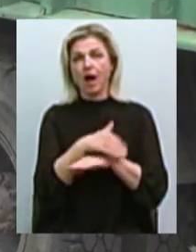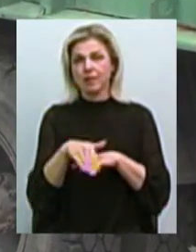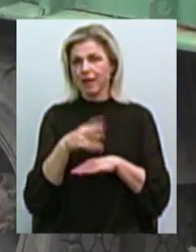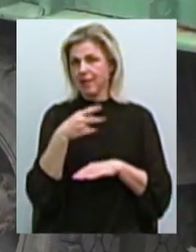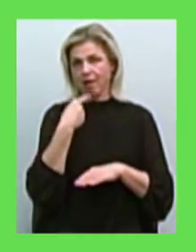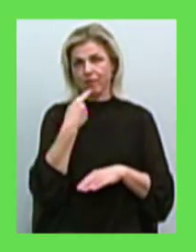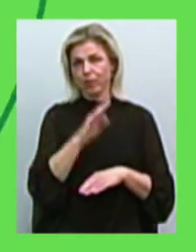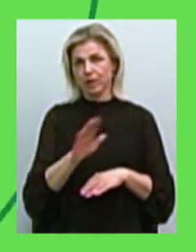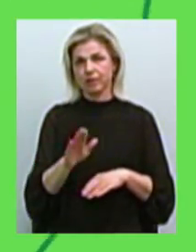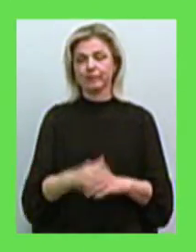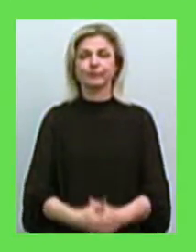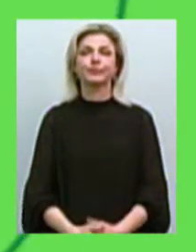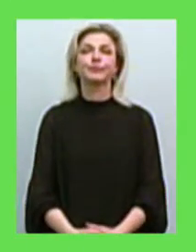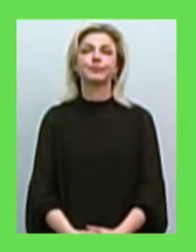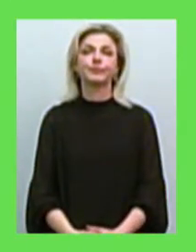говорять.